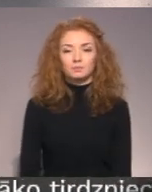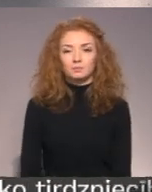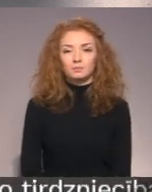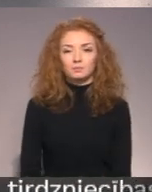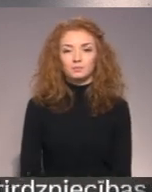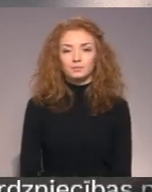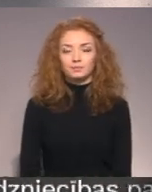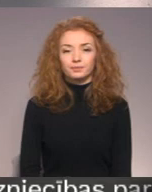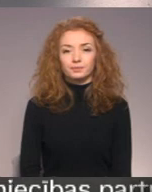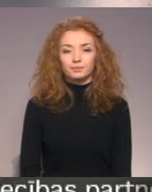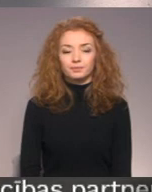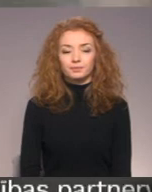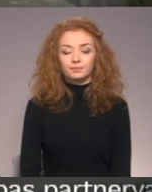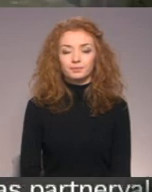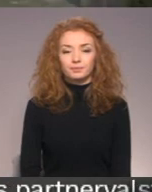Fredenfels.